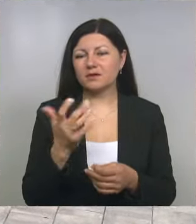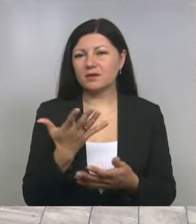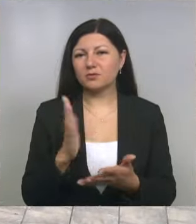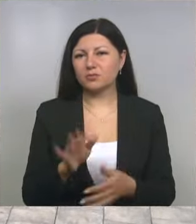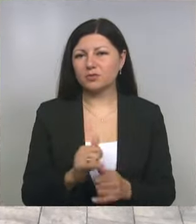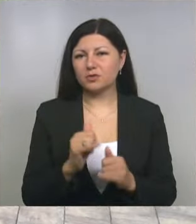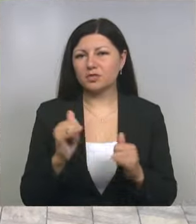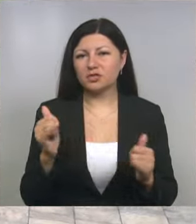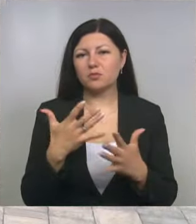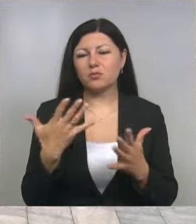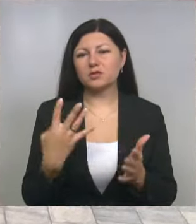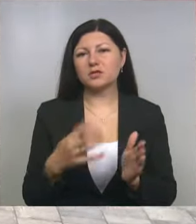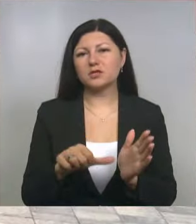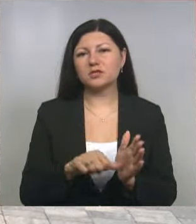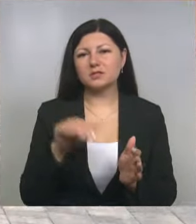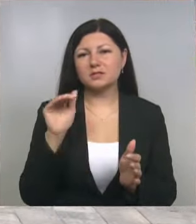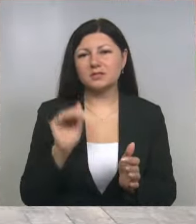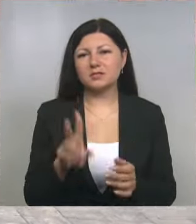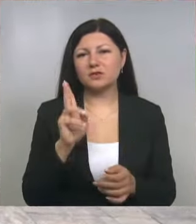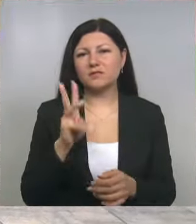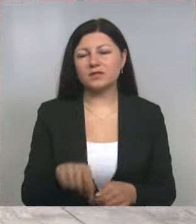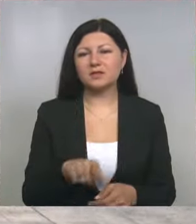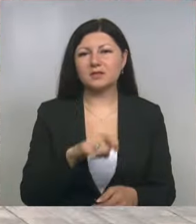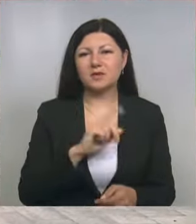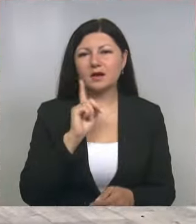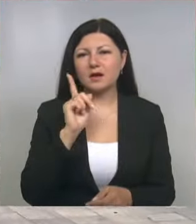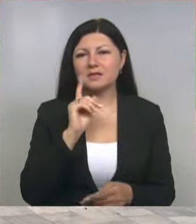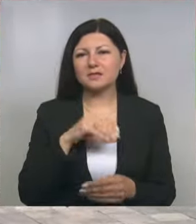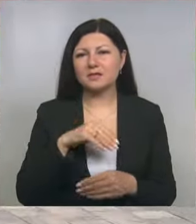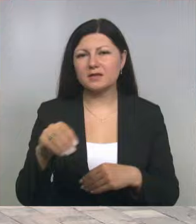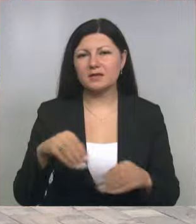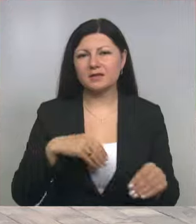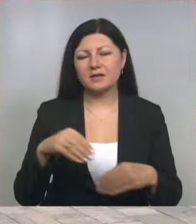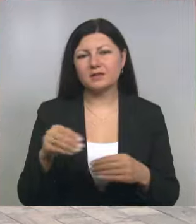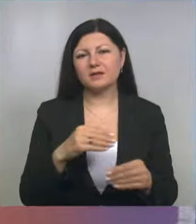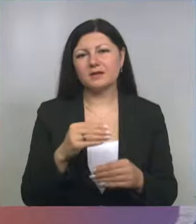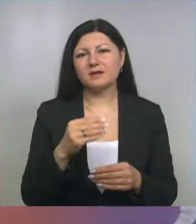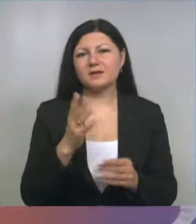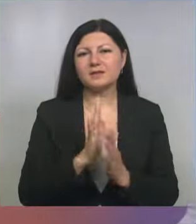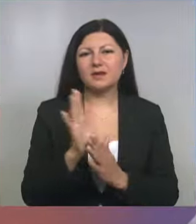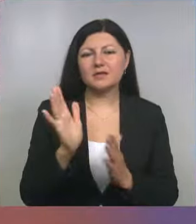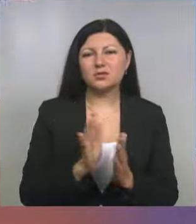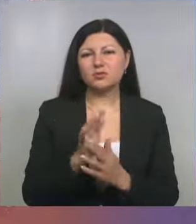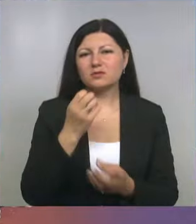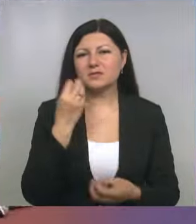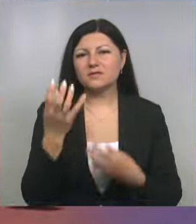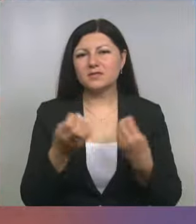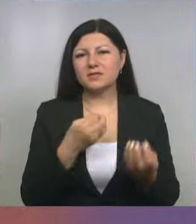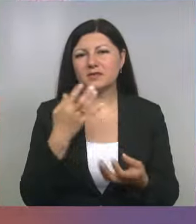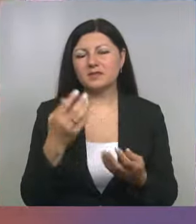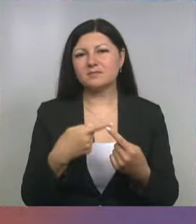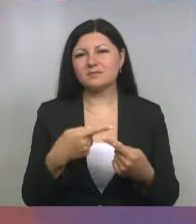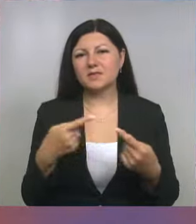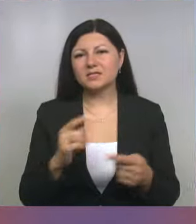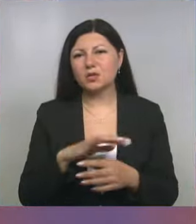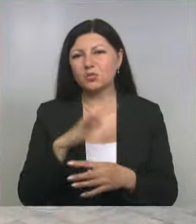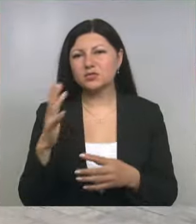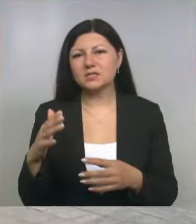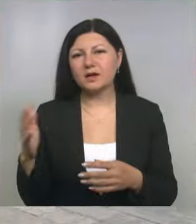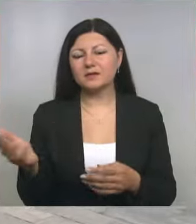Более 46 тысяч квадратных метров озеленения. Газоны, цветники, декоративные кустарники.